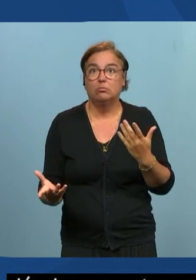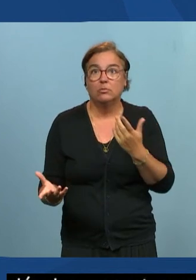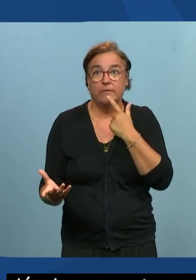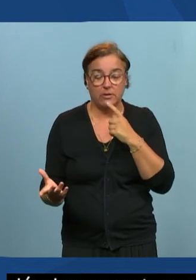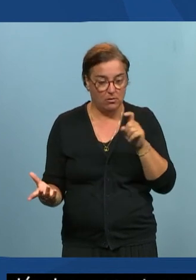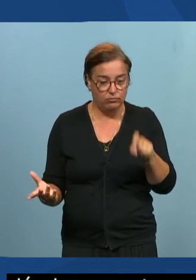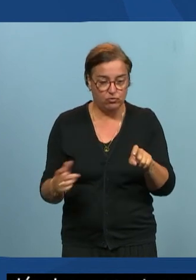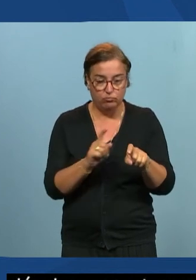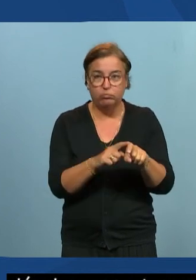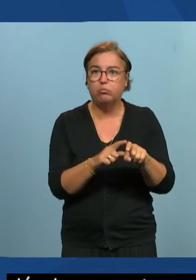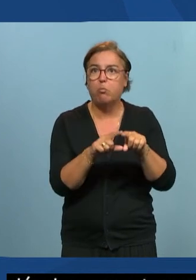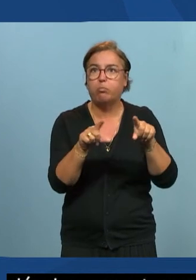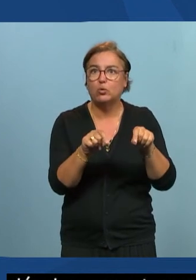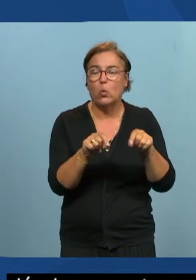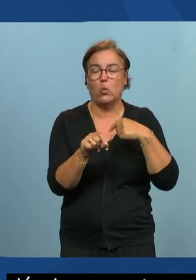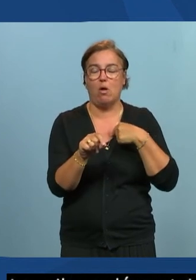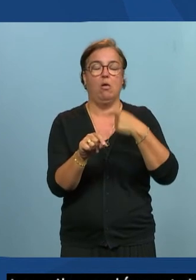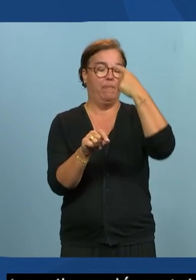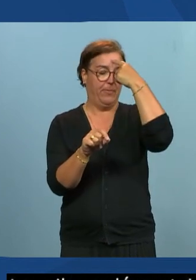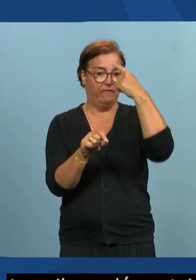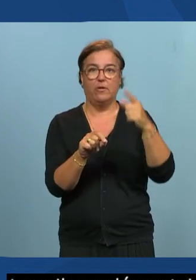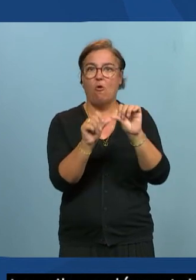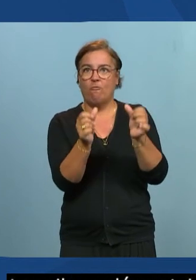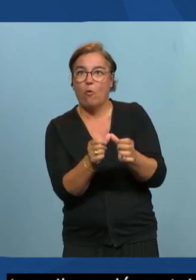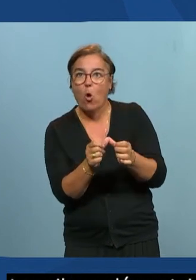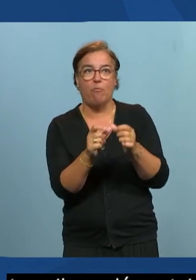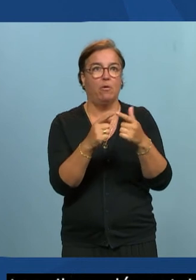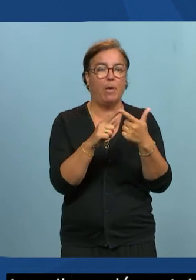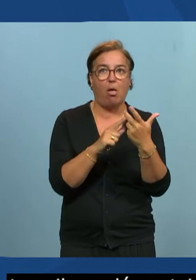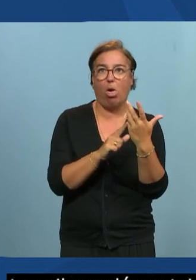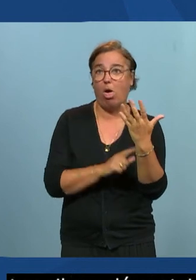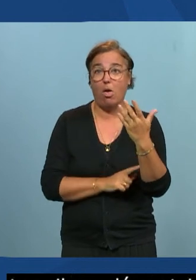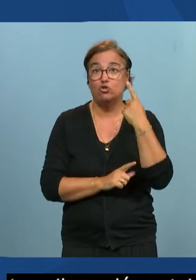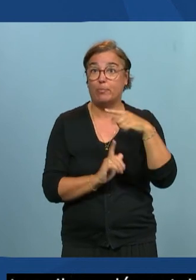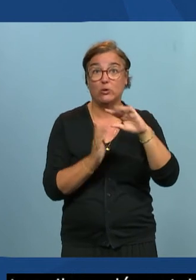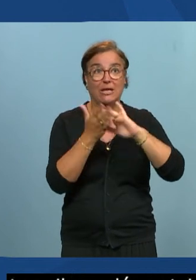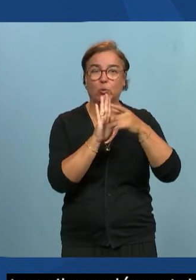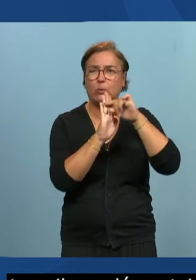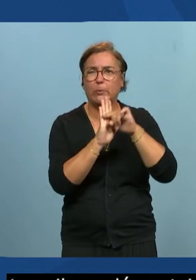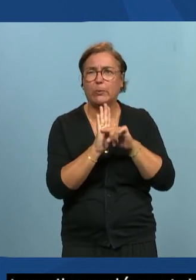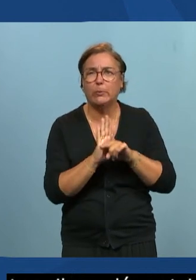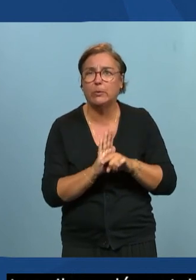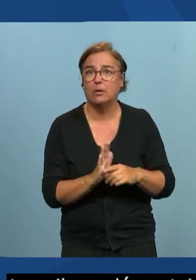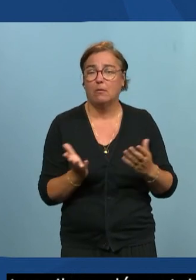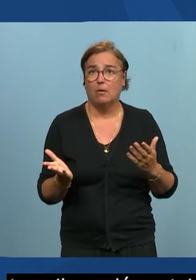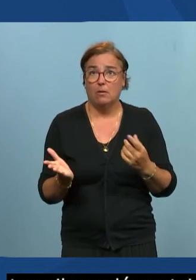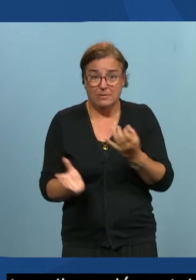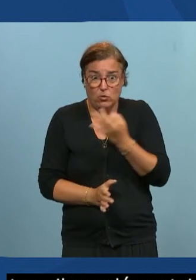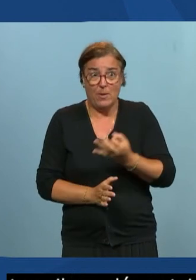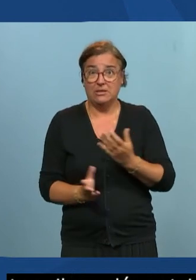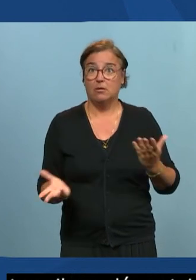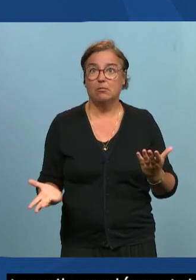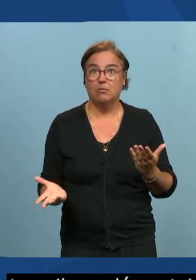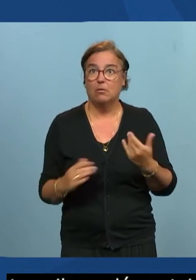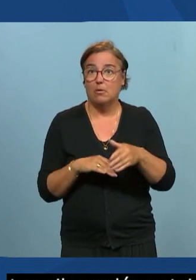bouton il faut que je mette les id et les forts sur chaque input voilà c'est du cas